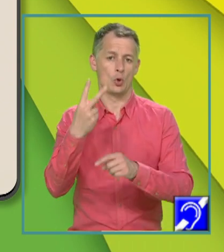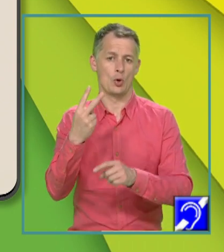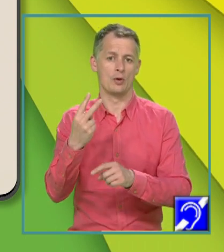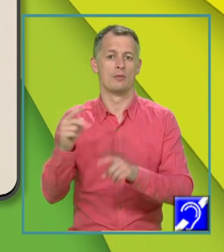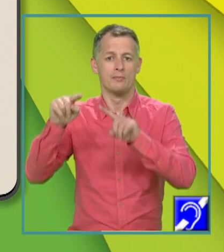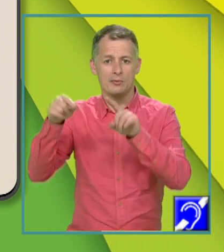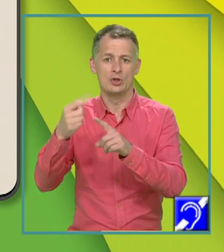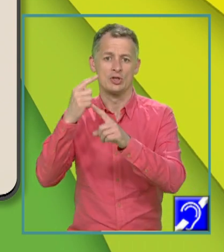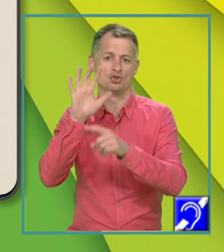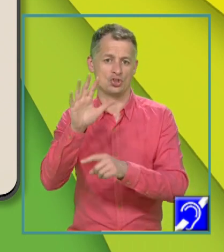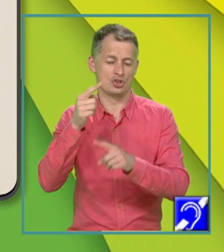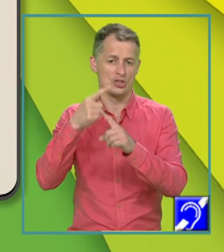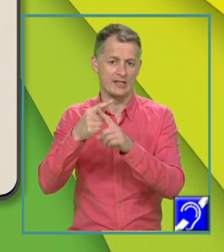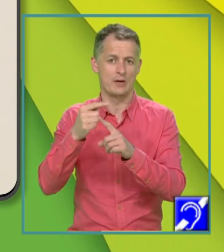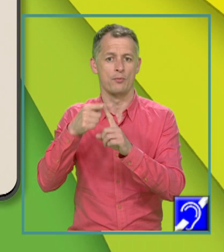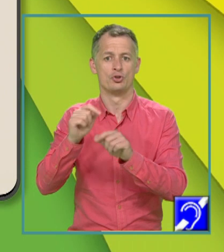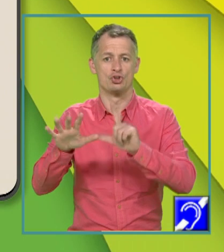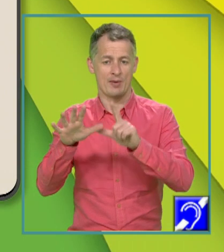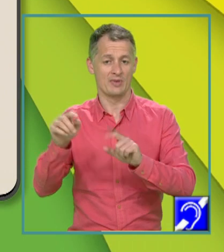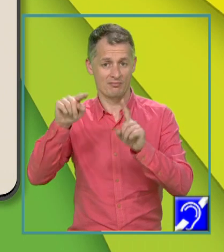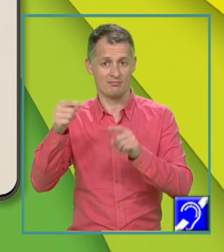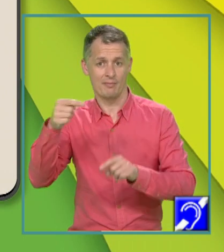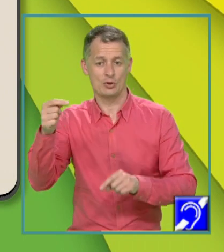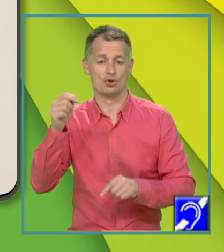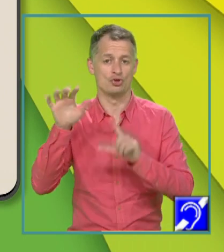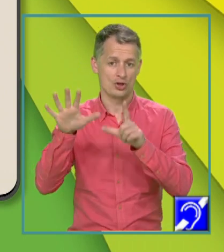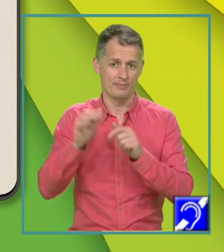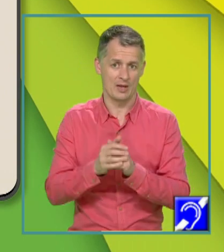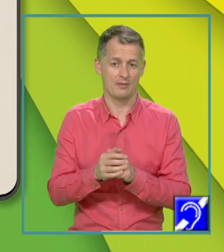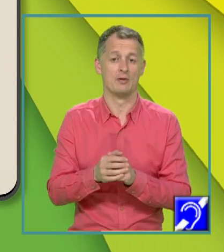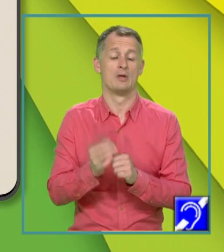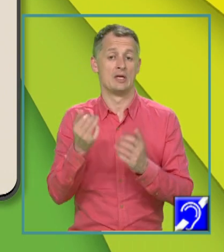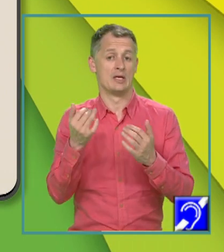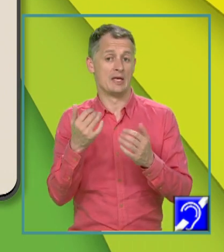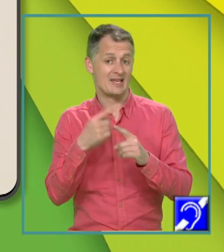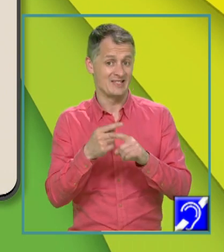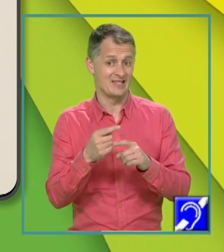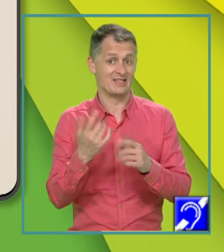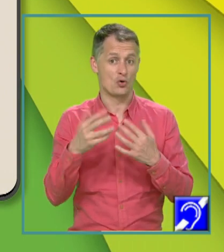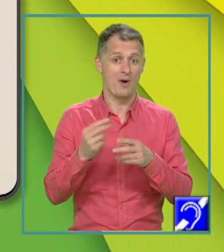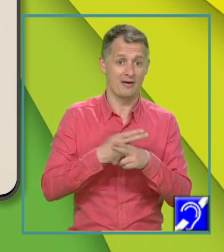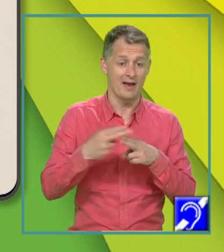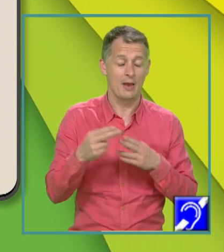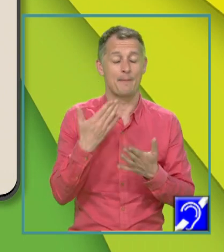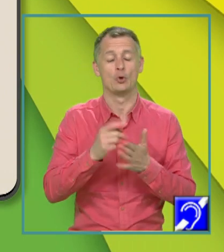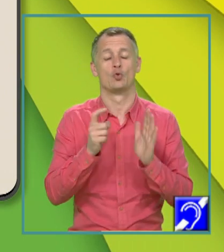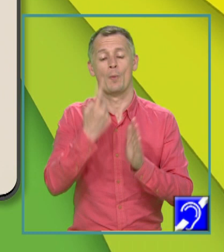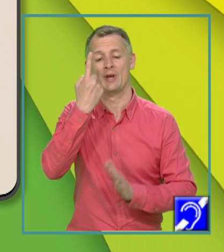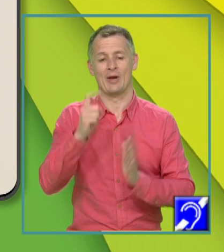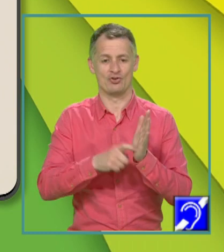7, x este un număr real. Pentru prima cerință avem de